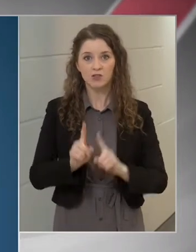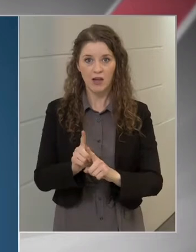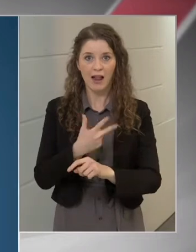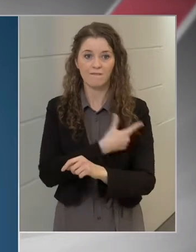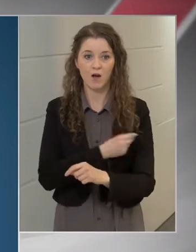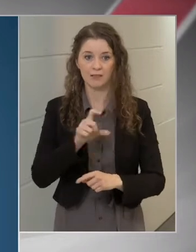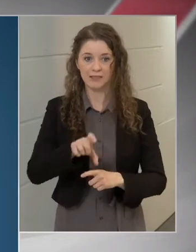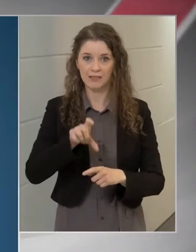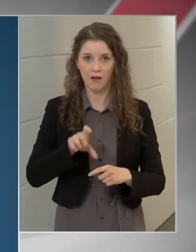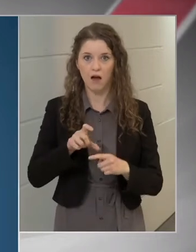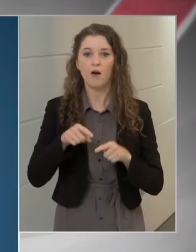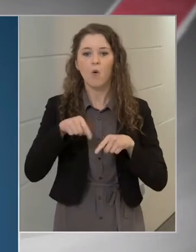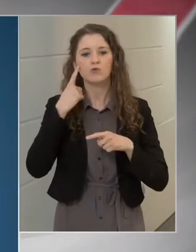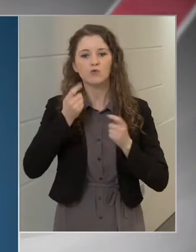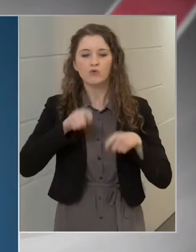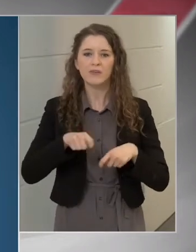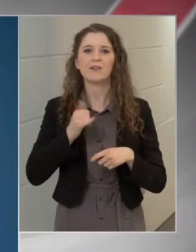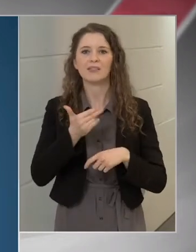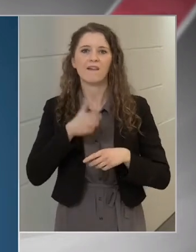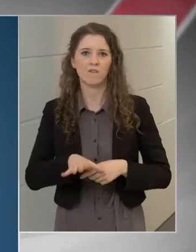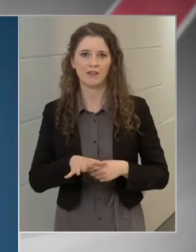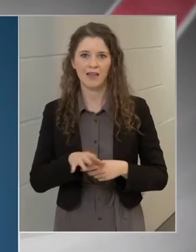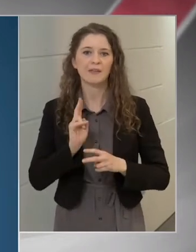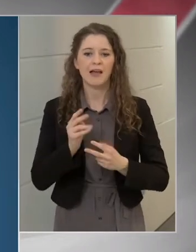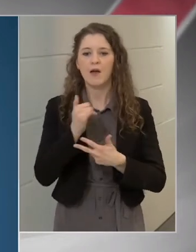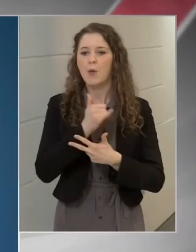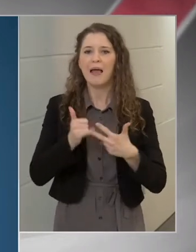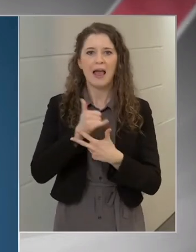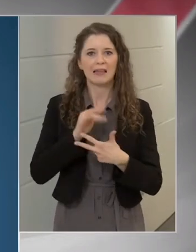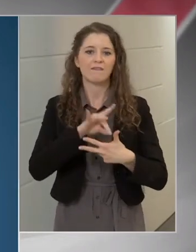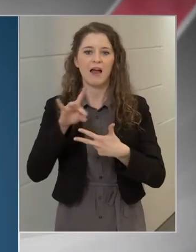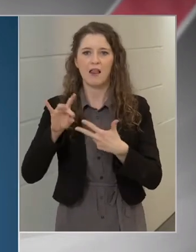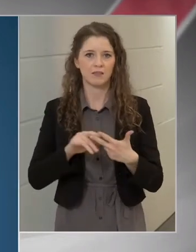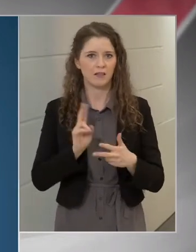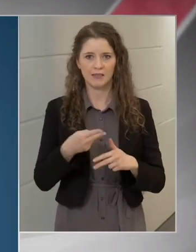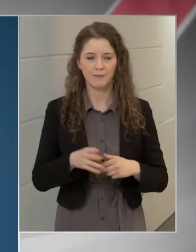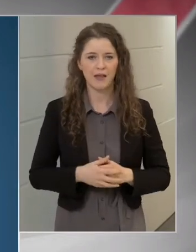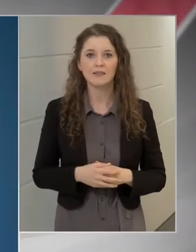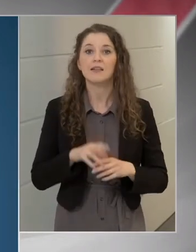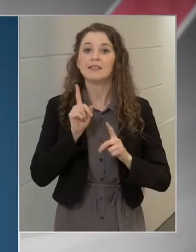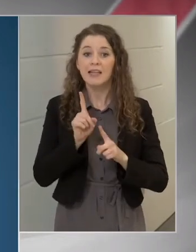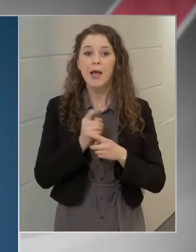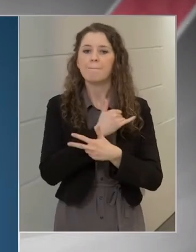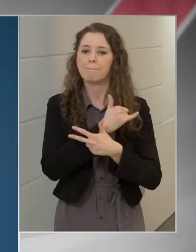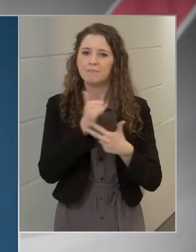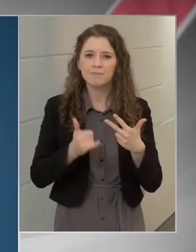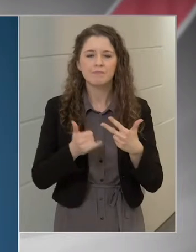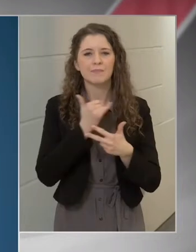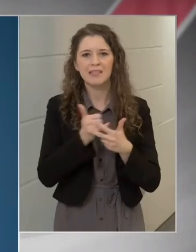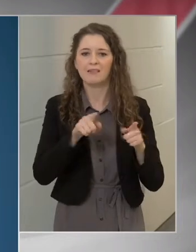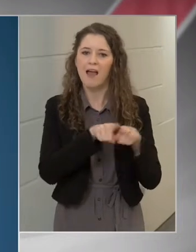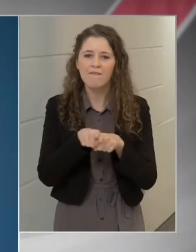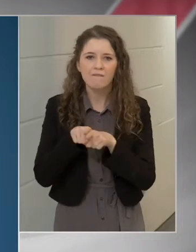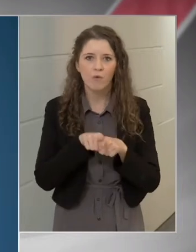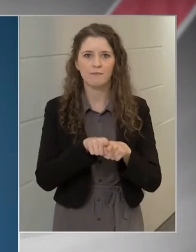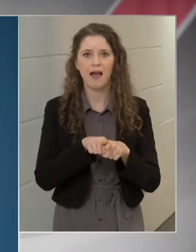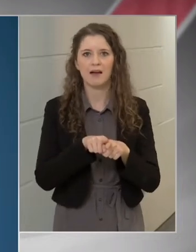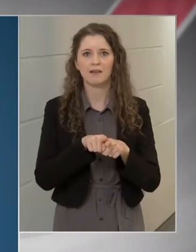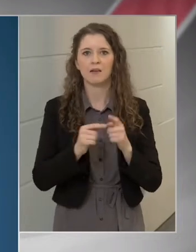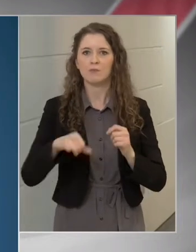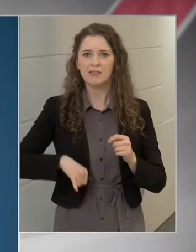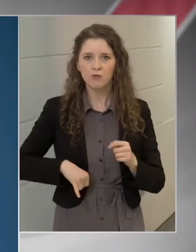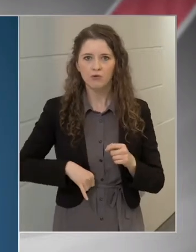A vakcinák alkalmazási leírataiban foglaltak szerint egyformán biztonságosak és alkalmasak az immunizáció